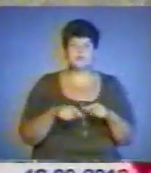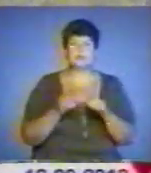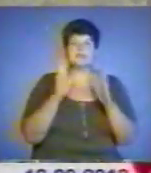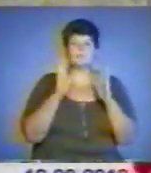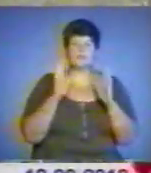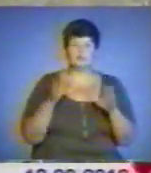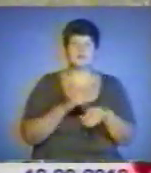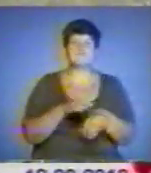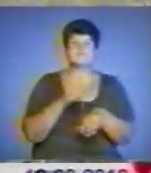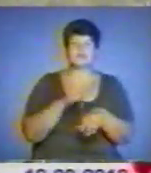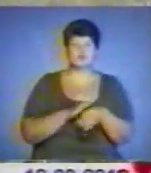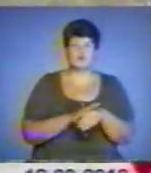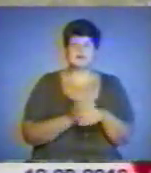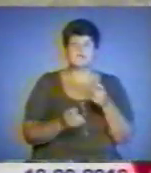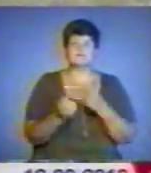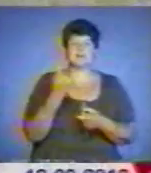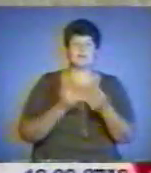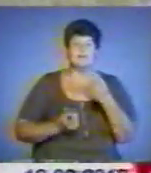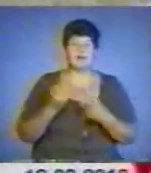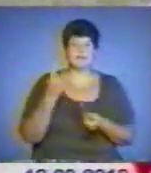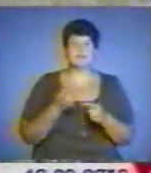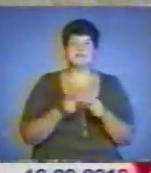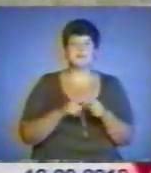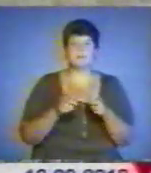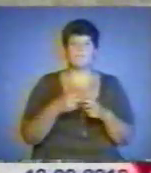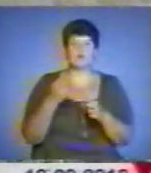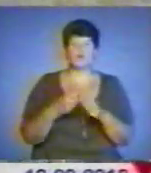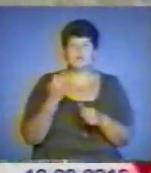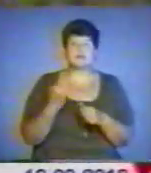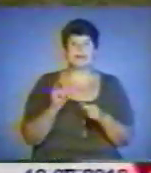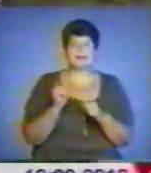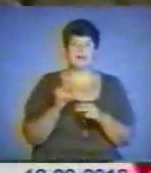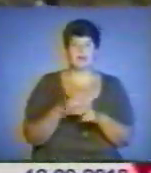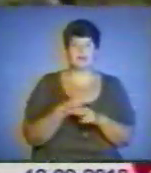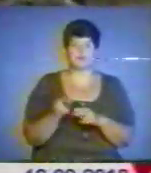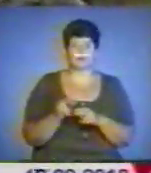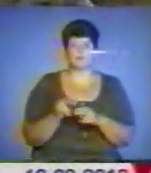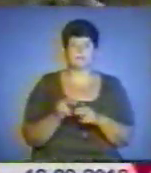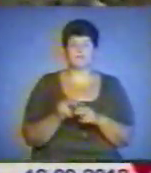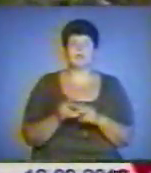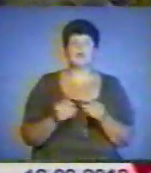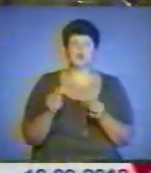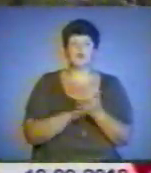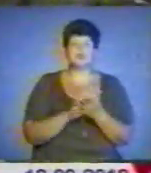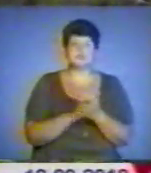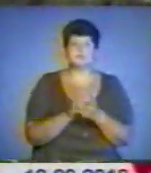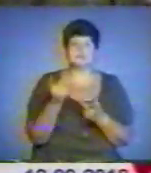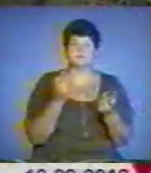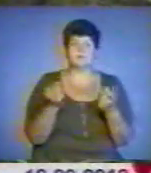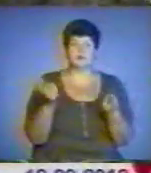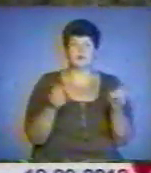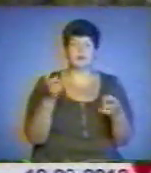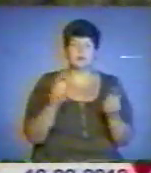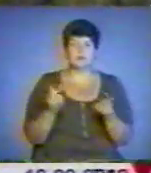фіксувати, виявляти такі порушення і ліквідовувати їх. До очищення долучаються жителі сіл, у яких